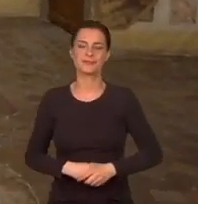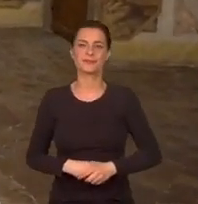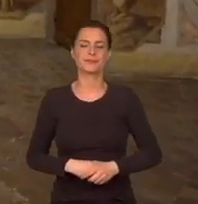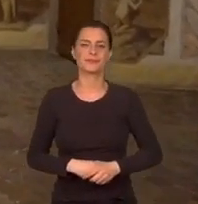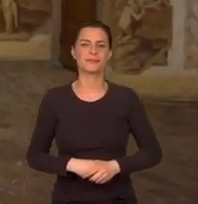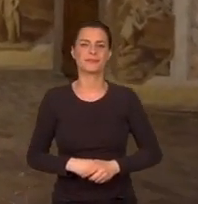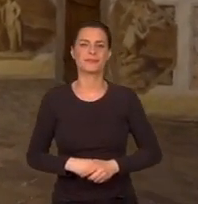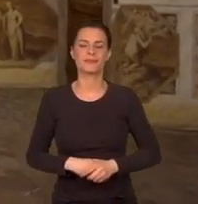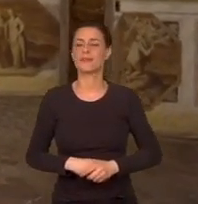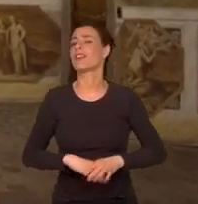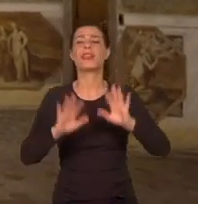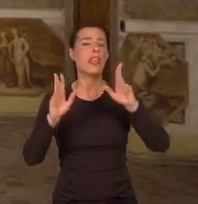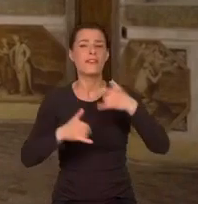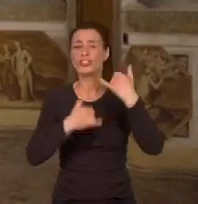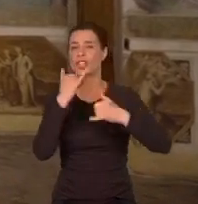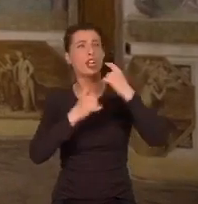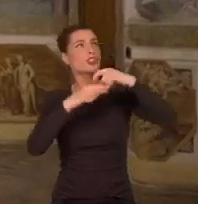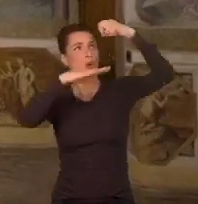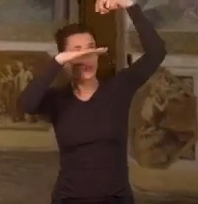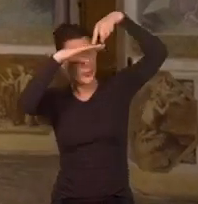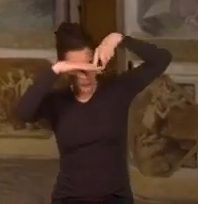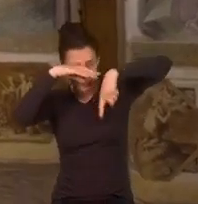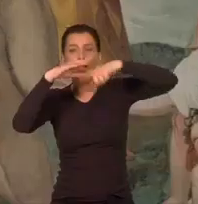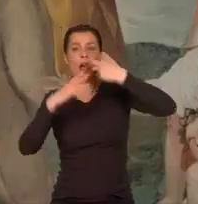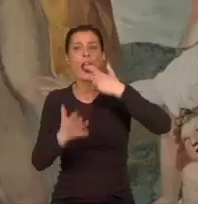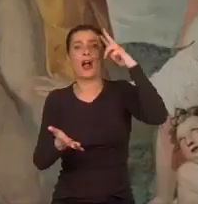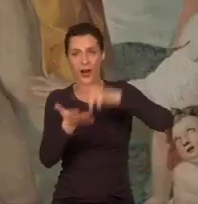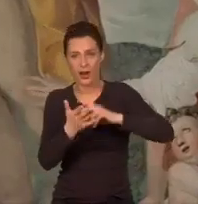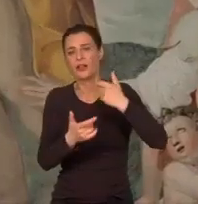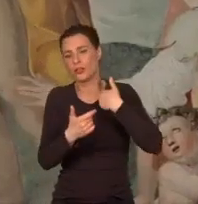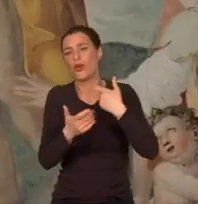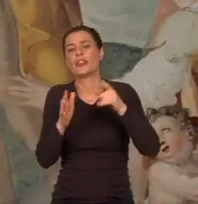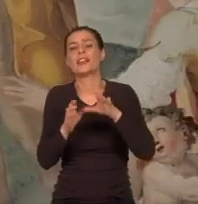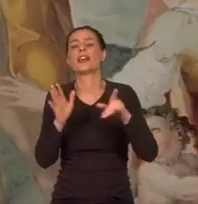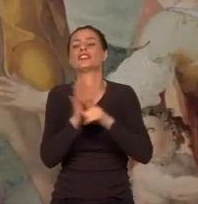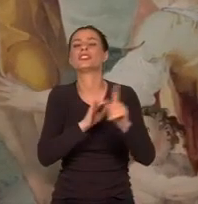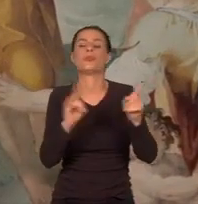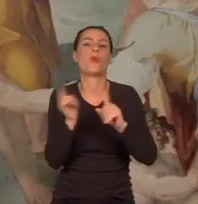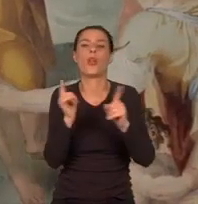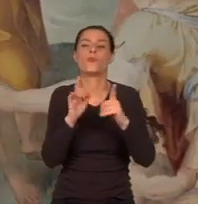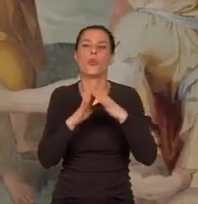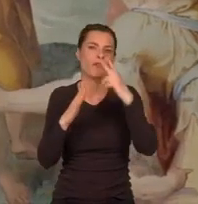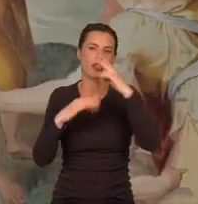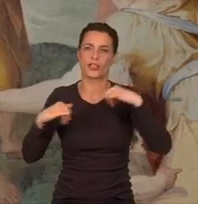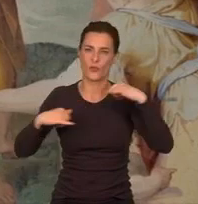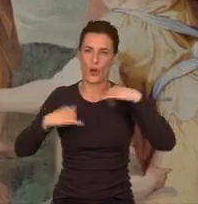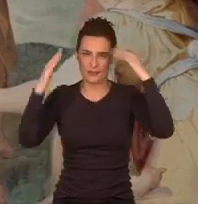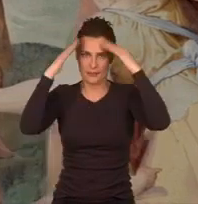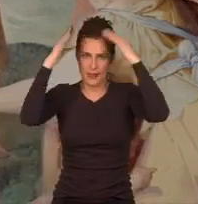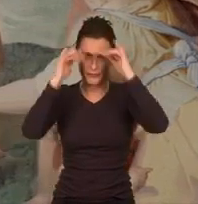Nawet jeśli prezentacja w wieży gregoriańskiej tylko zatwierdzała wynik zleconej pracy naukowej, symbolizowała władzę papieską.